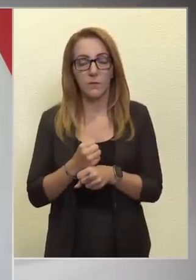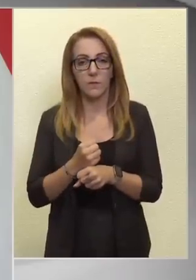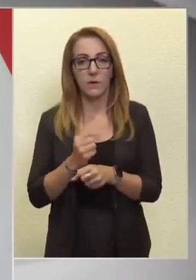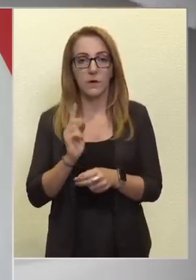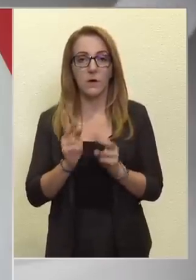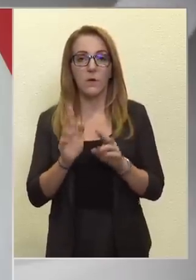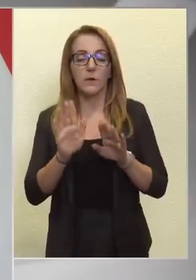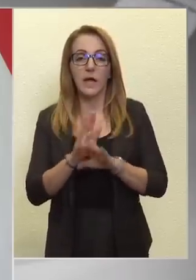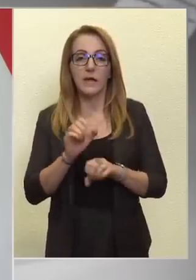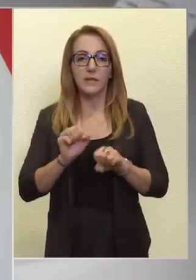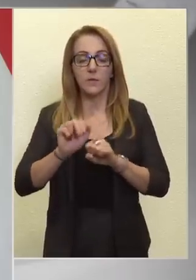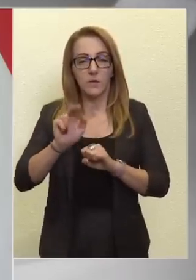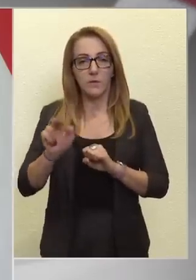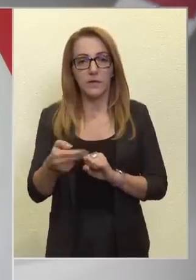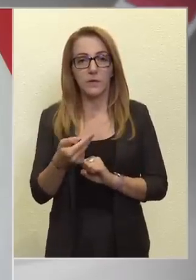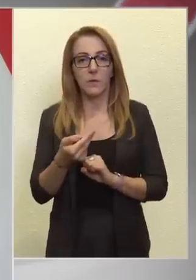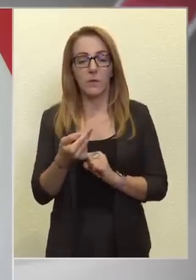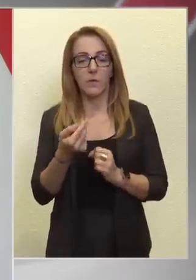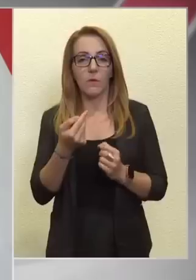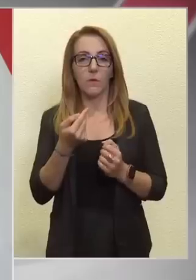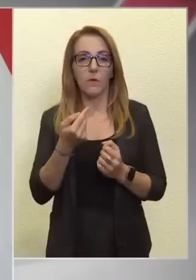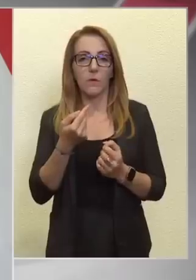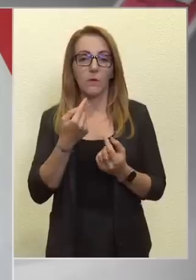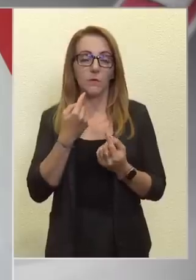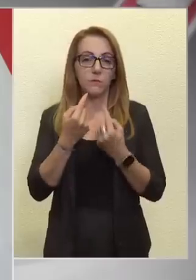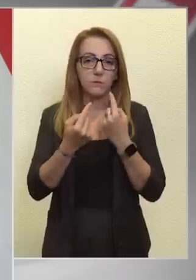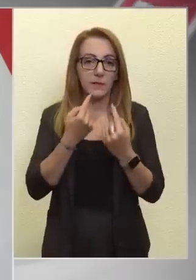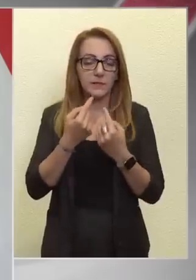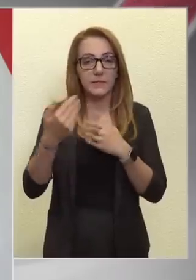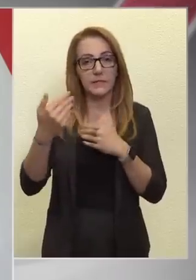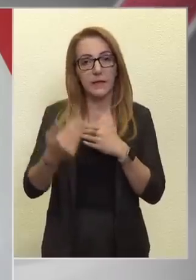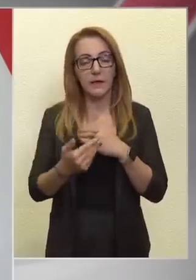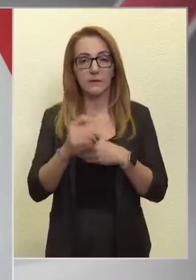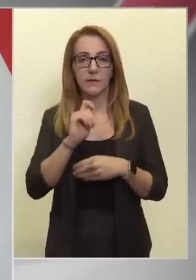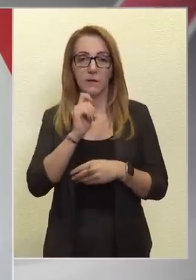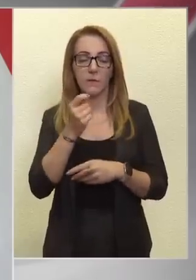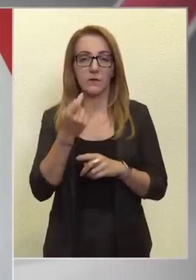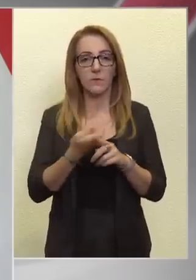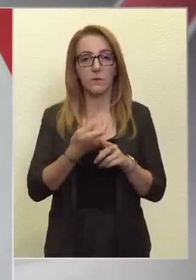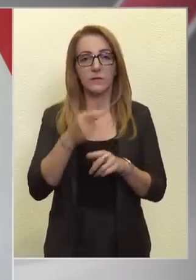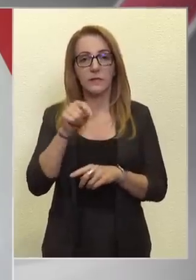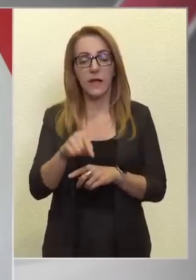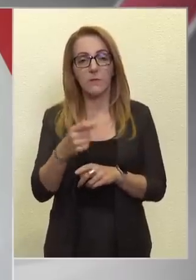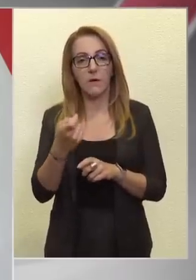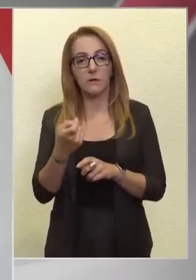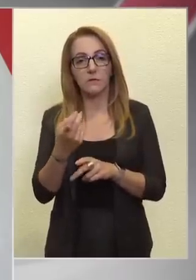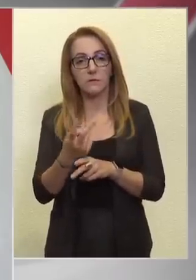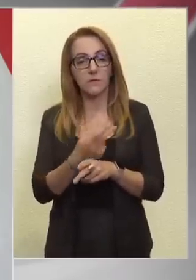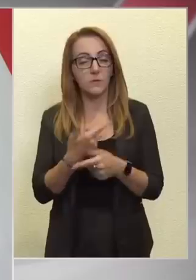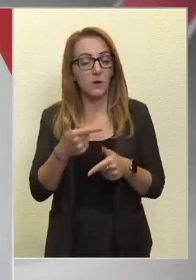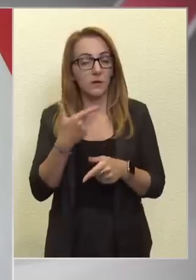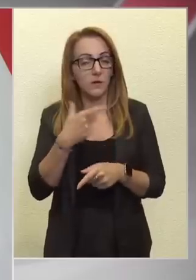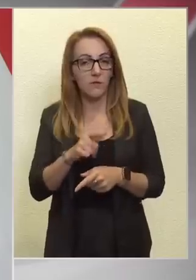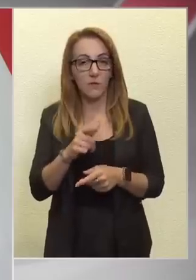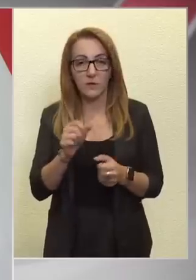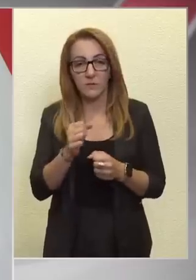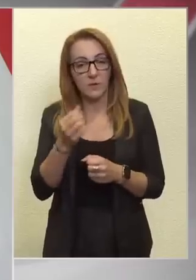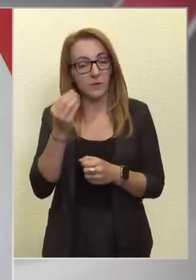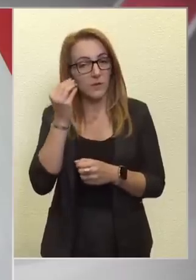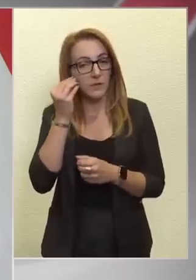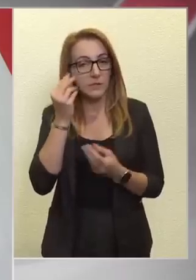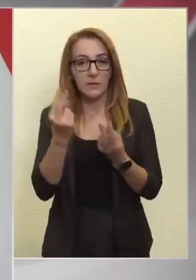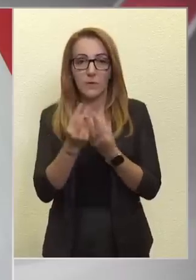árnyék kormányról beszélni eddig a magyar politikában szokatlan volt, nem nagyon emlékszem hasonló